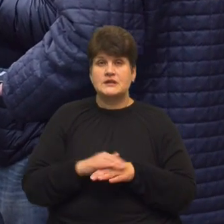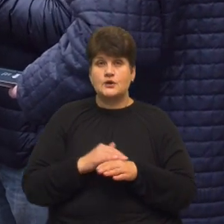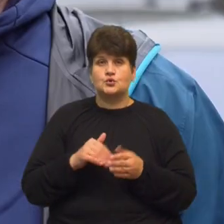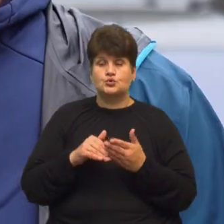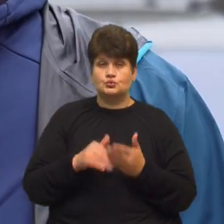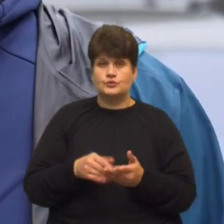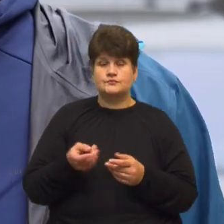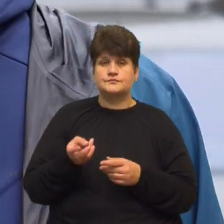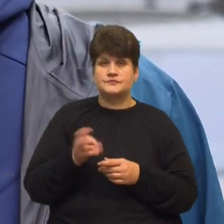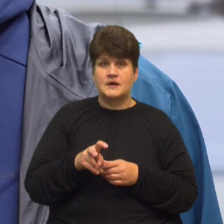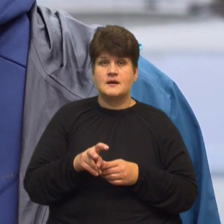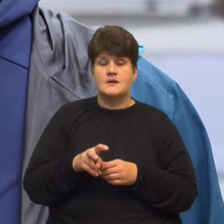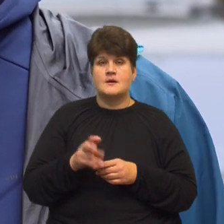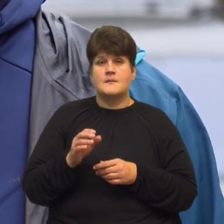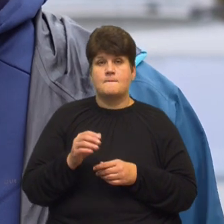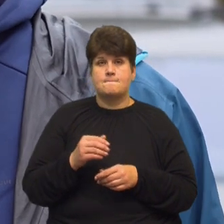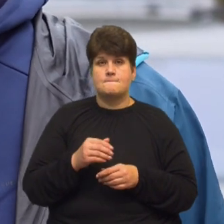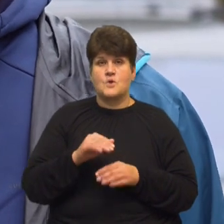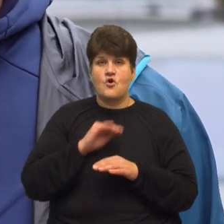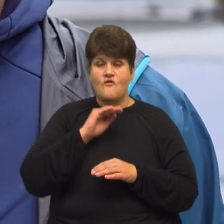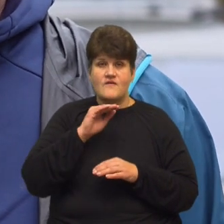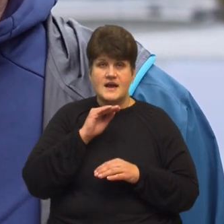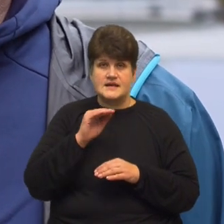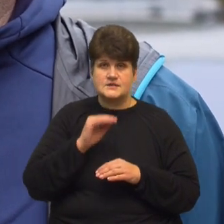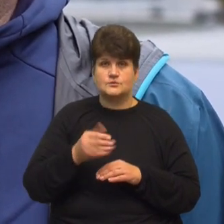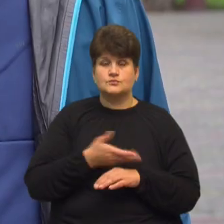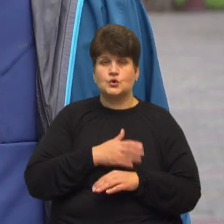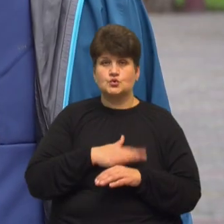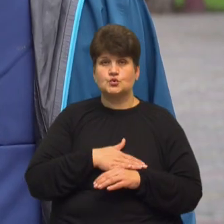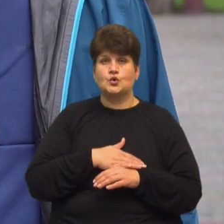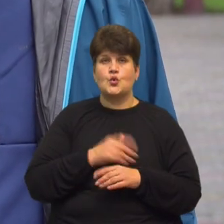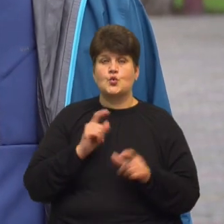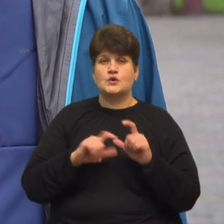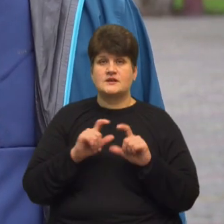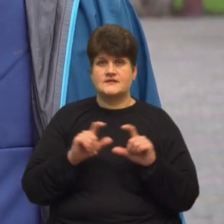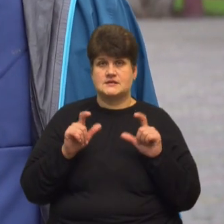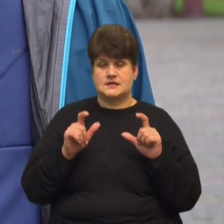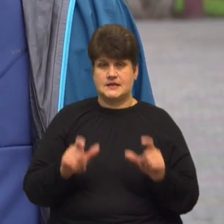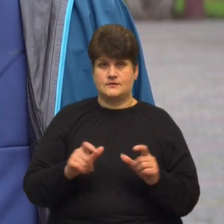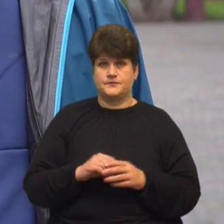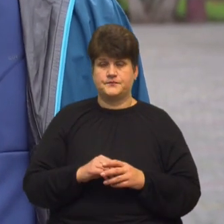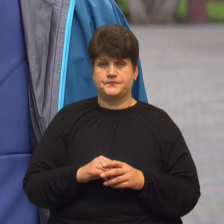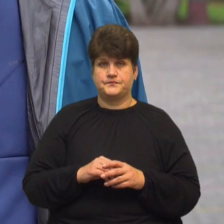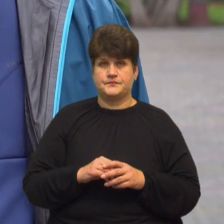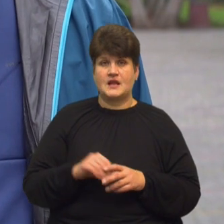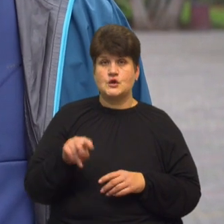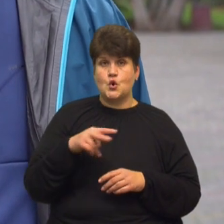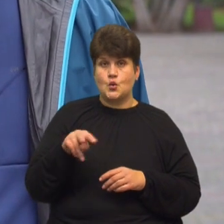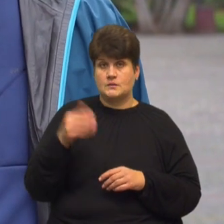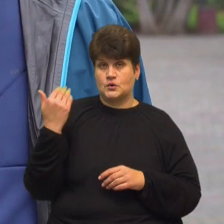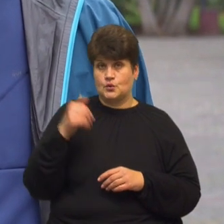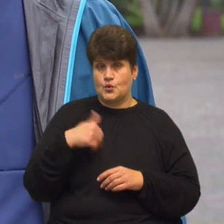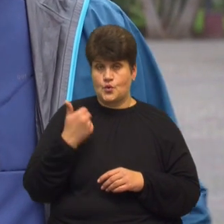долучився професор Щецінського університету Гжегор Шк'яршиць. З лютого минулого року